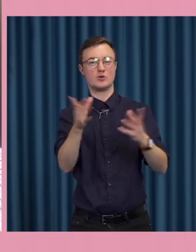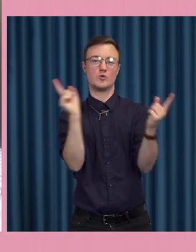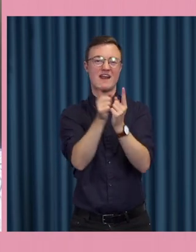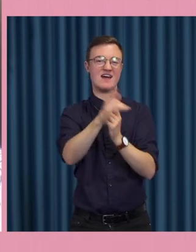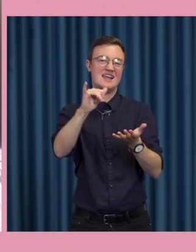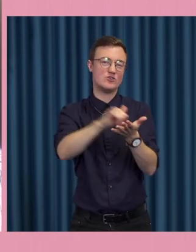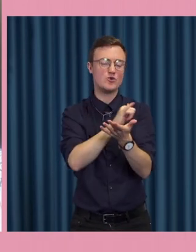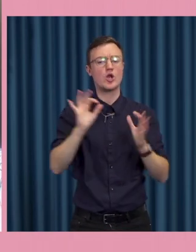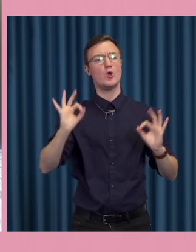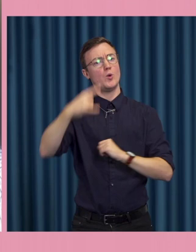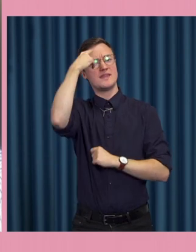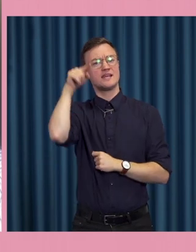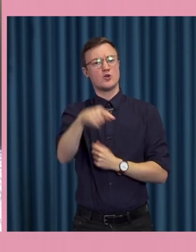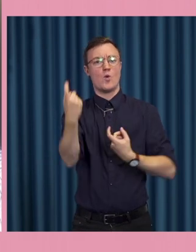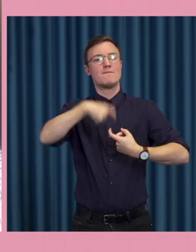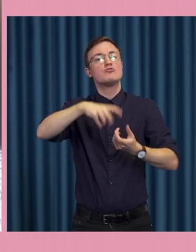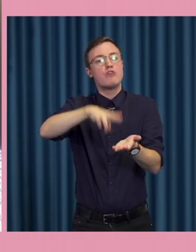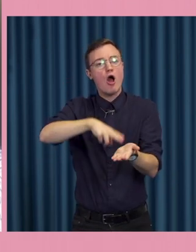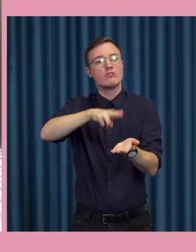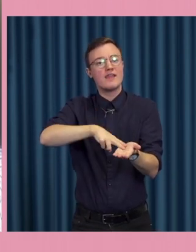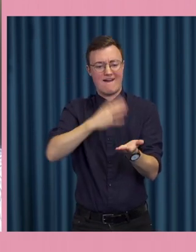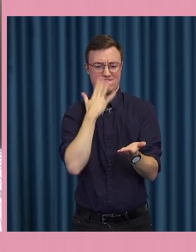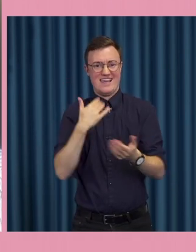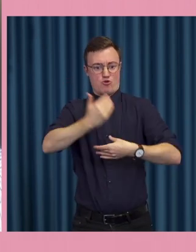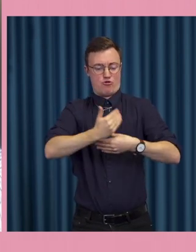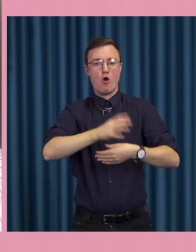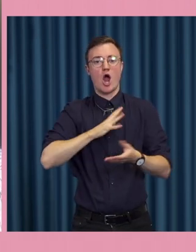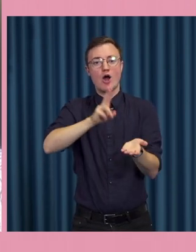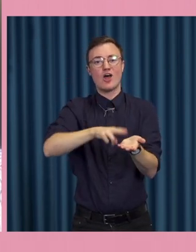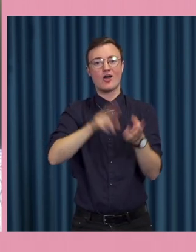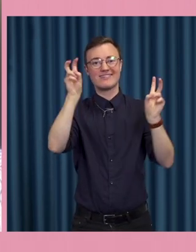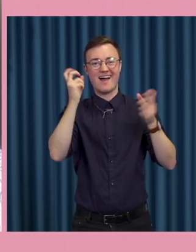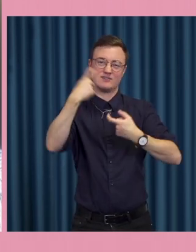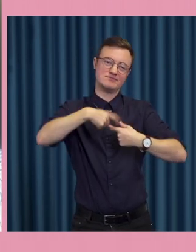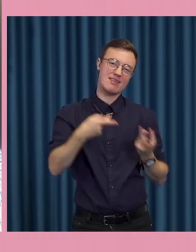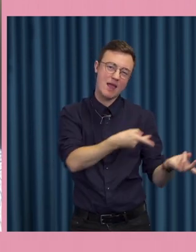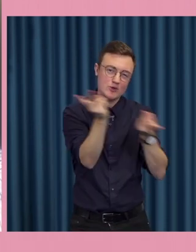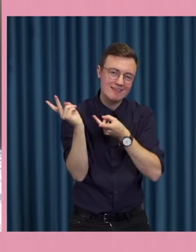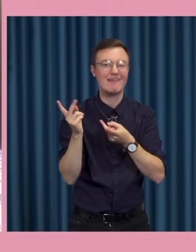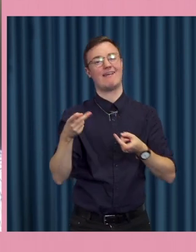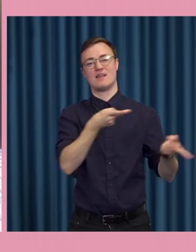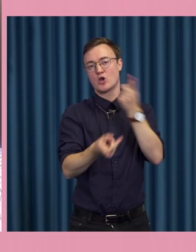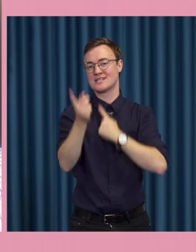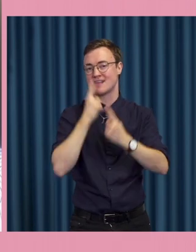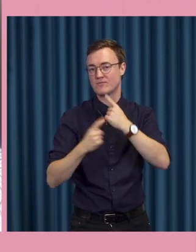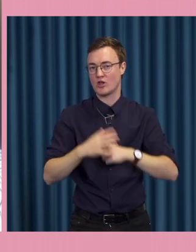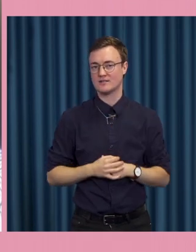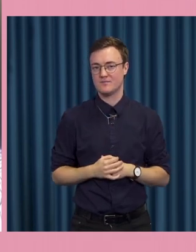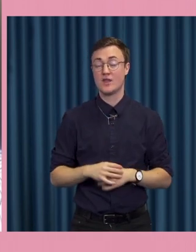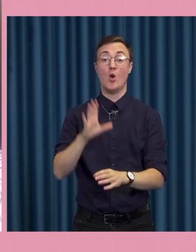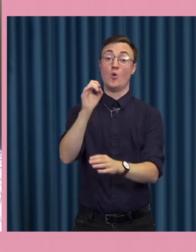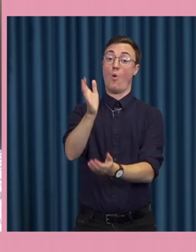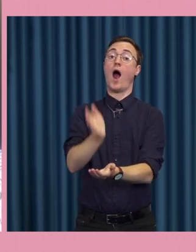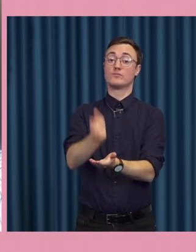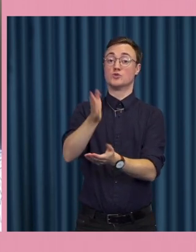just liksom datans roll när det kommer till liksom demokratin och det demokratiska samtalet jo det är ju i